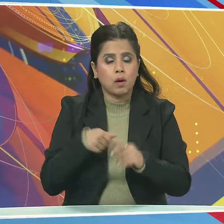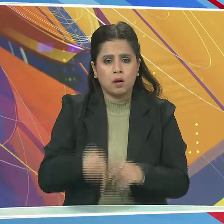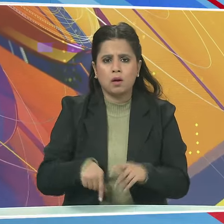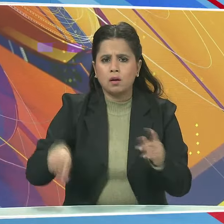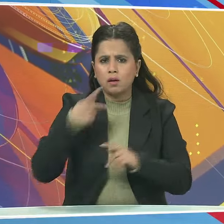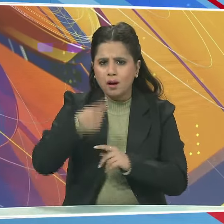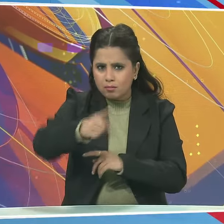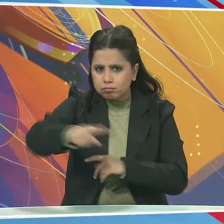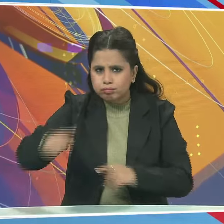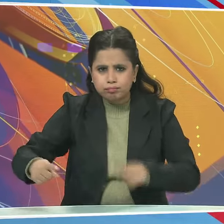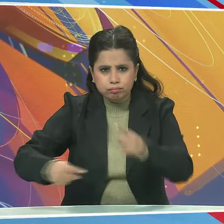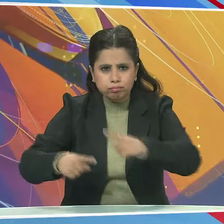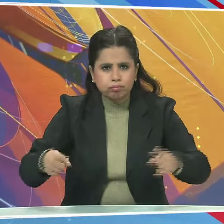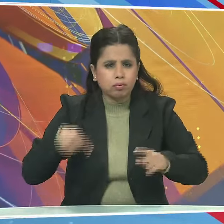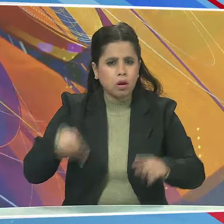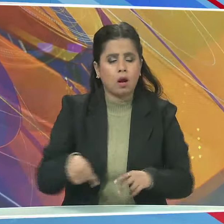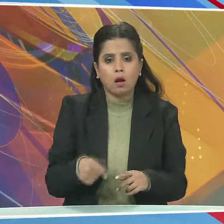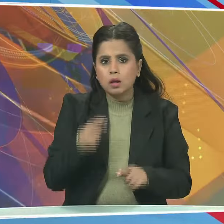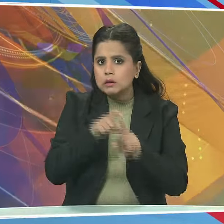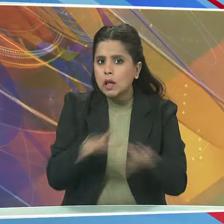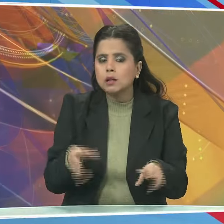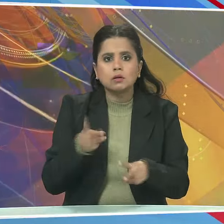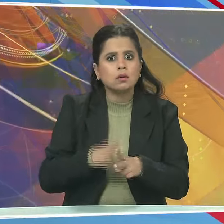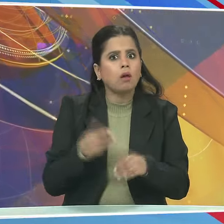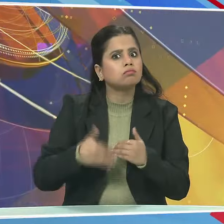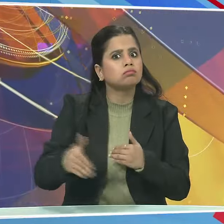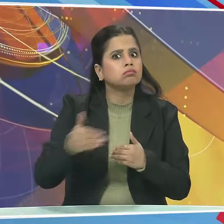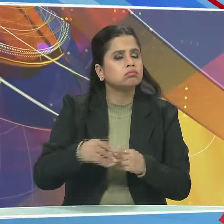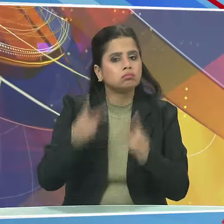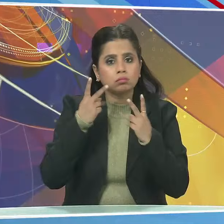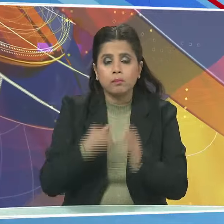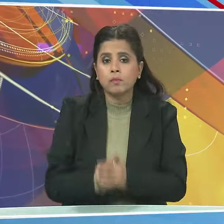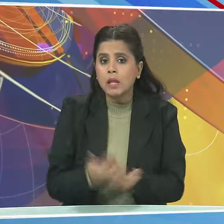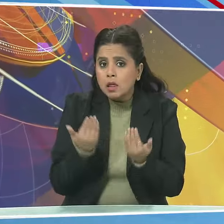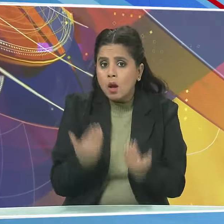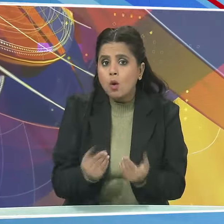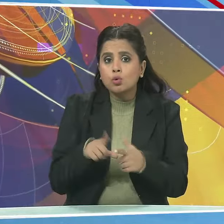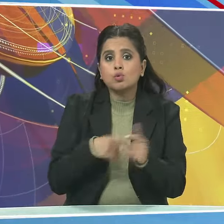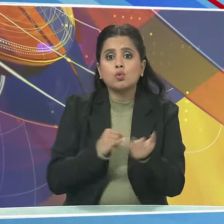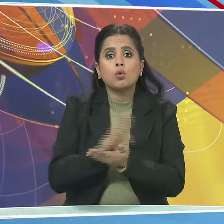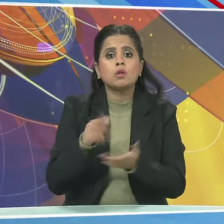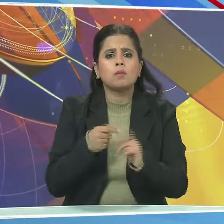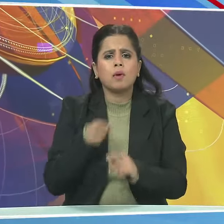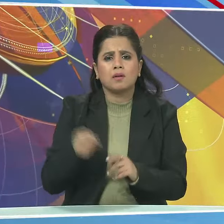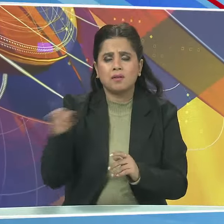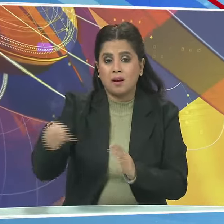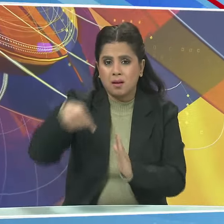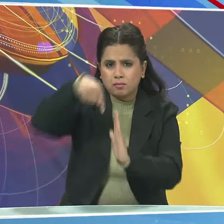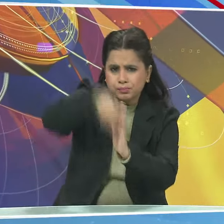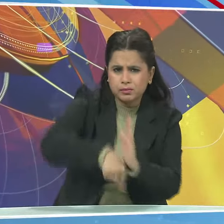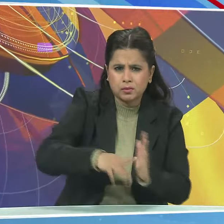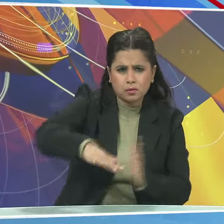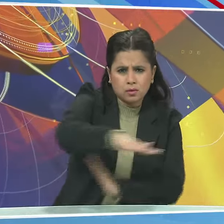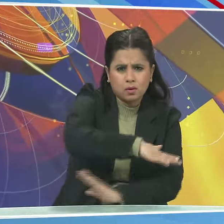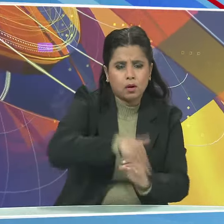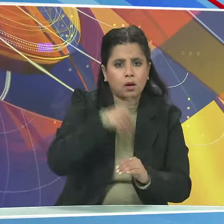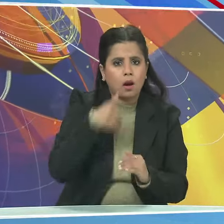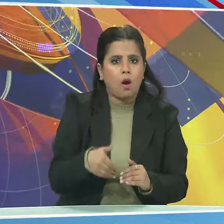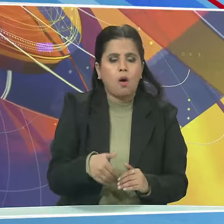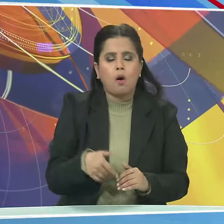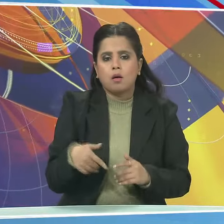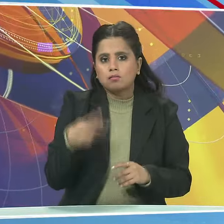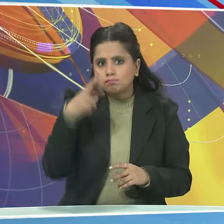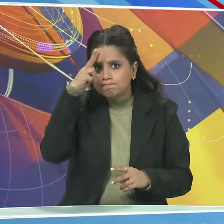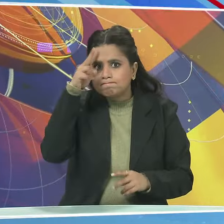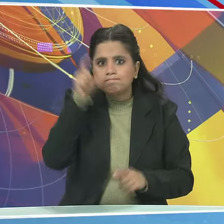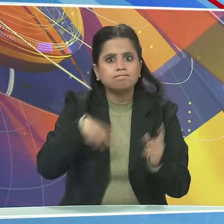असाफ का खत्रा लगातार बना हुआ है अब जोशी मट के सबसे निचले इलाके पर खत्रा मंडरा रहा